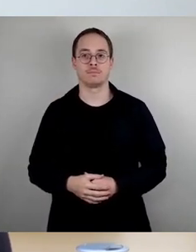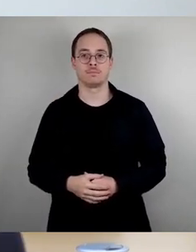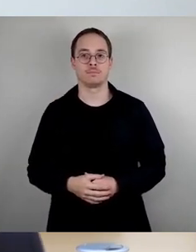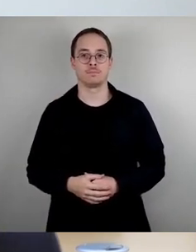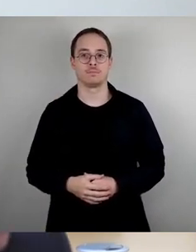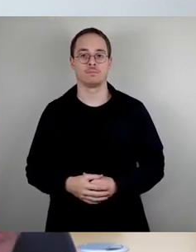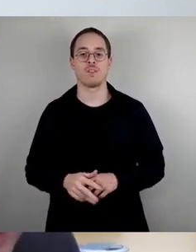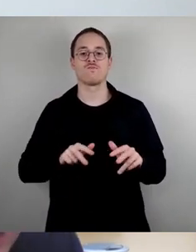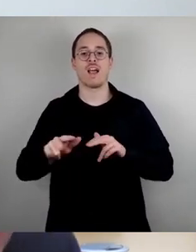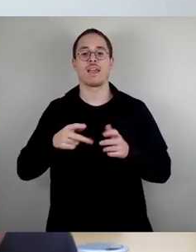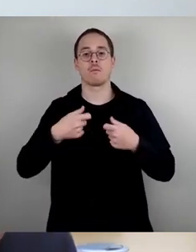Verkehrsbaumaßnahme, Bautzener Landstraße. zum